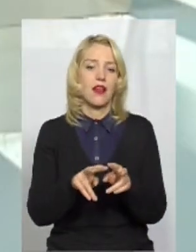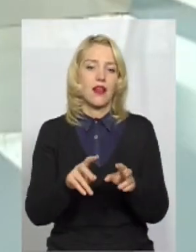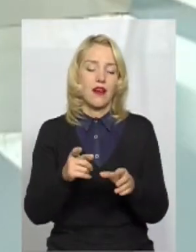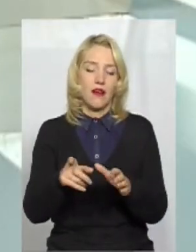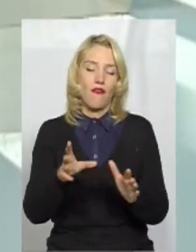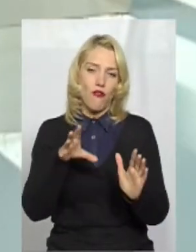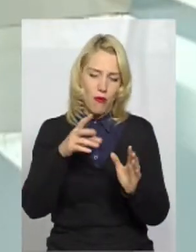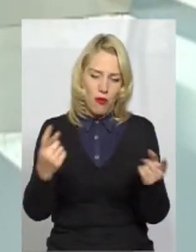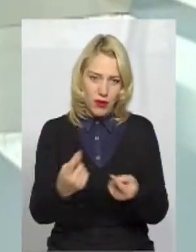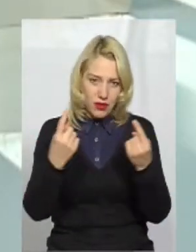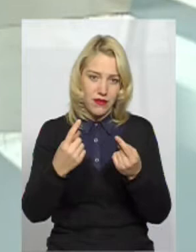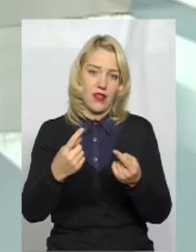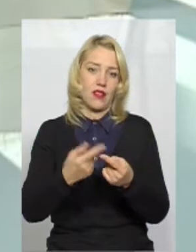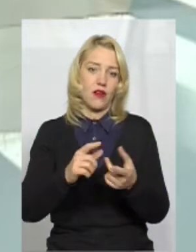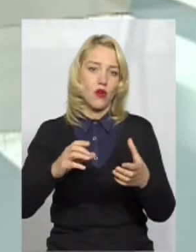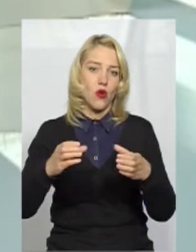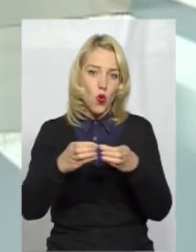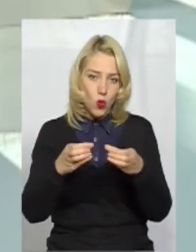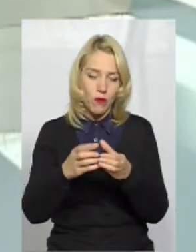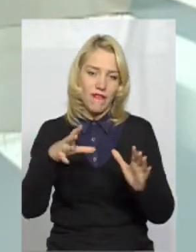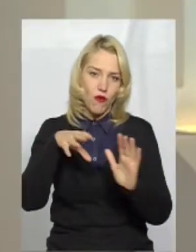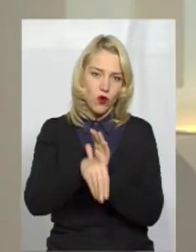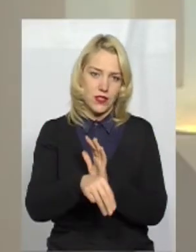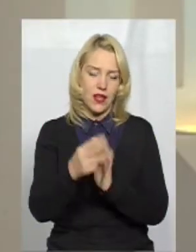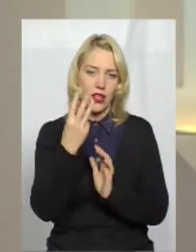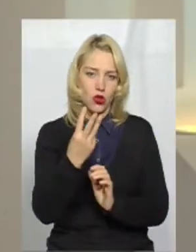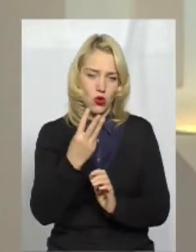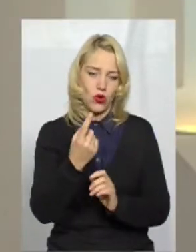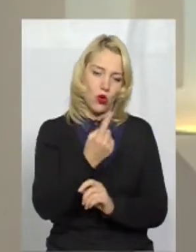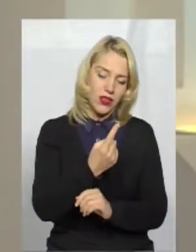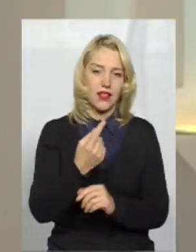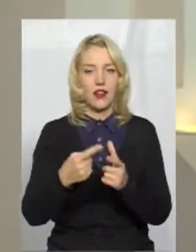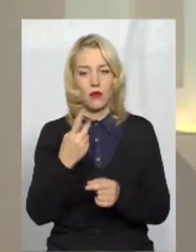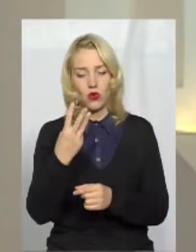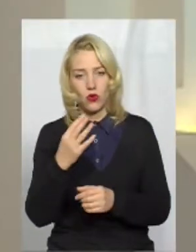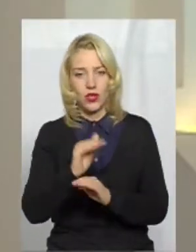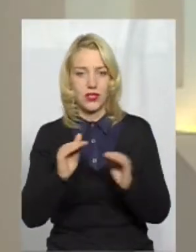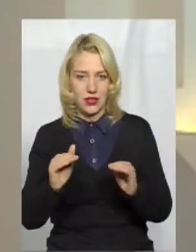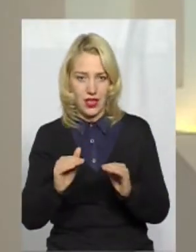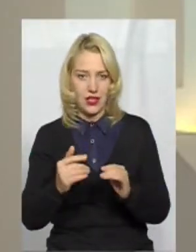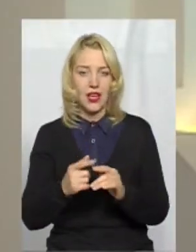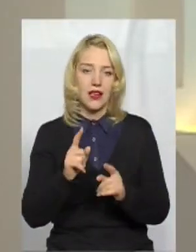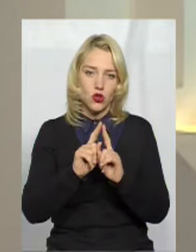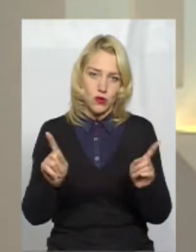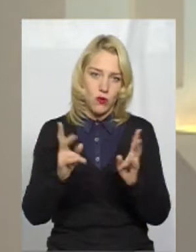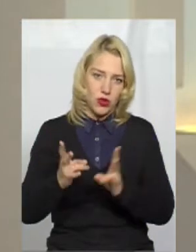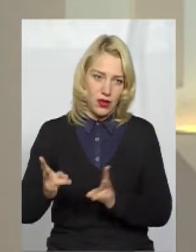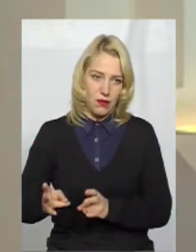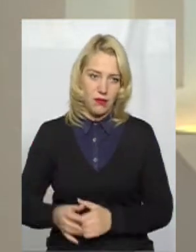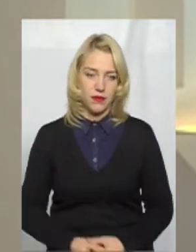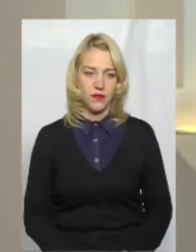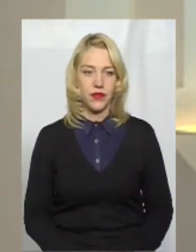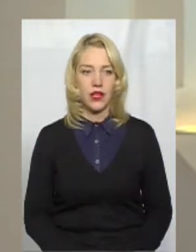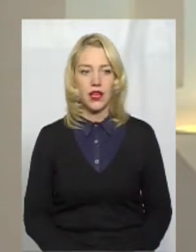до трьох дітей з особливими освітніми потребами. А скільки дітей, пані Олено, в наших освітніх закладах, від